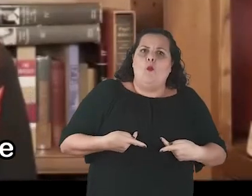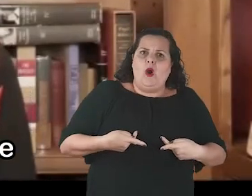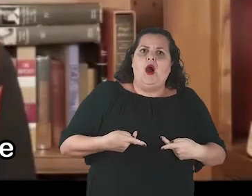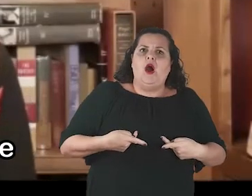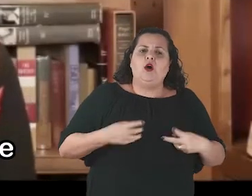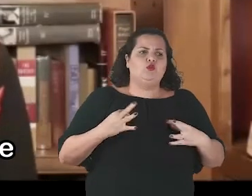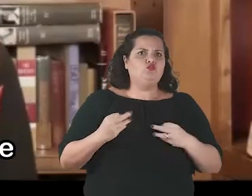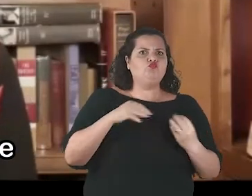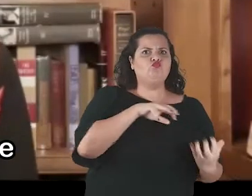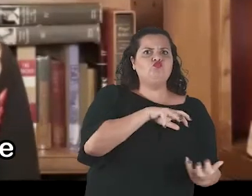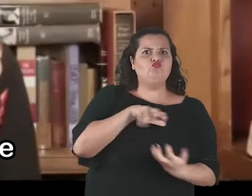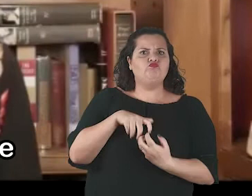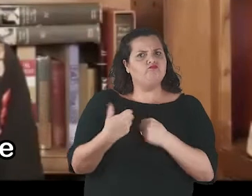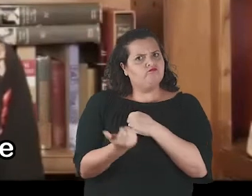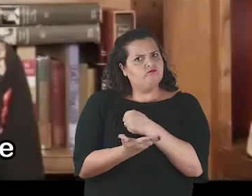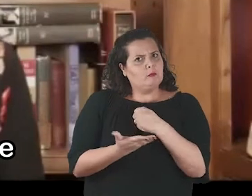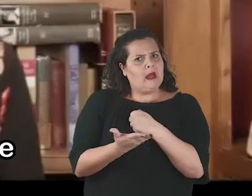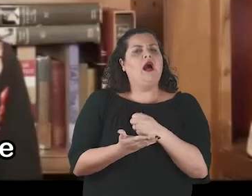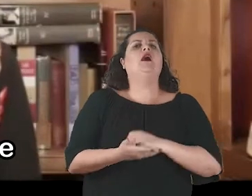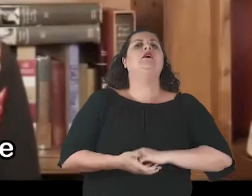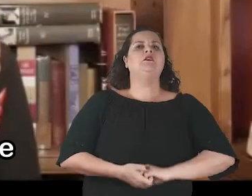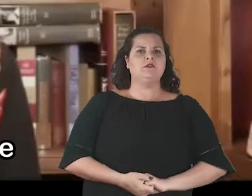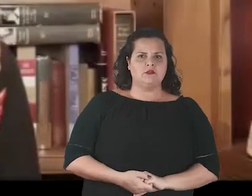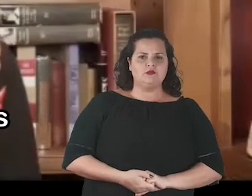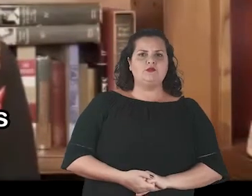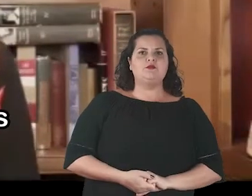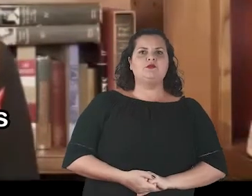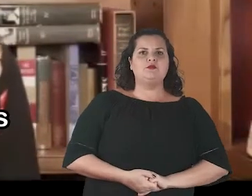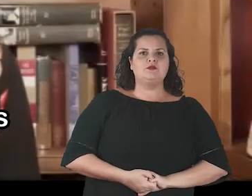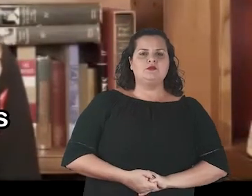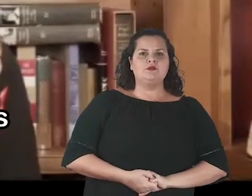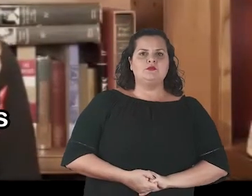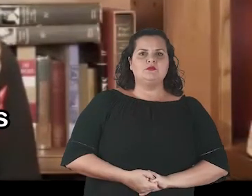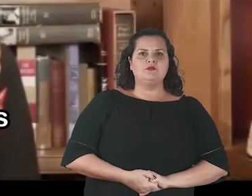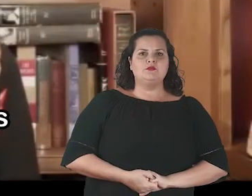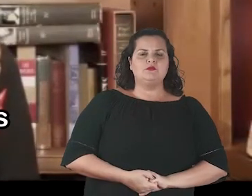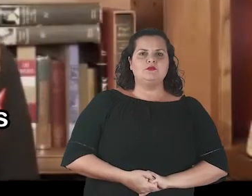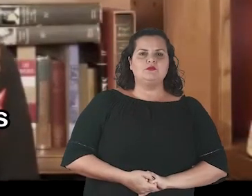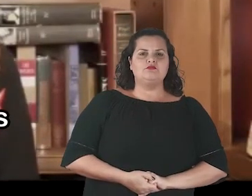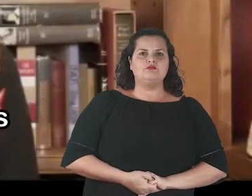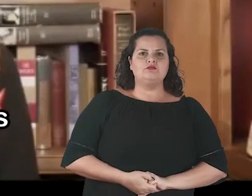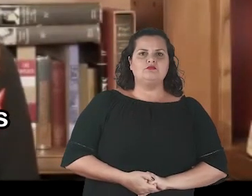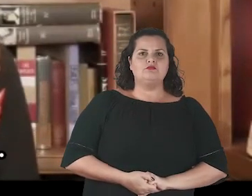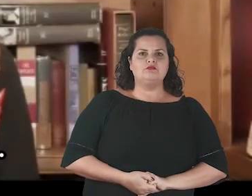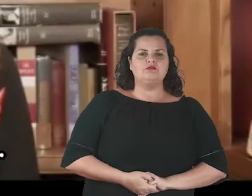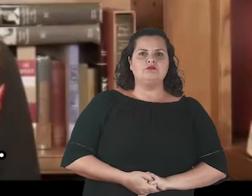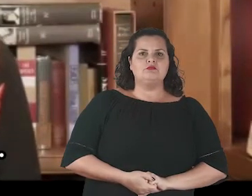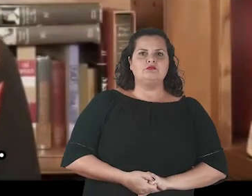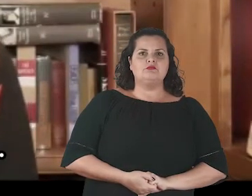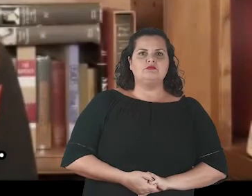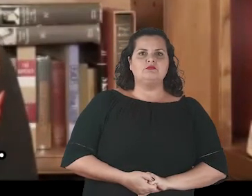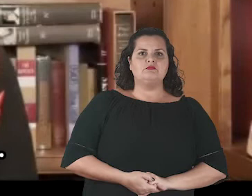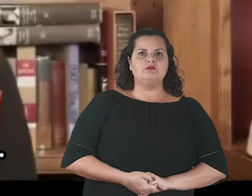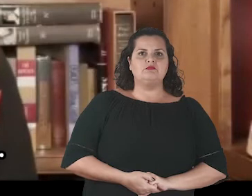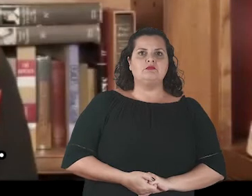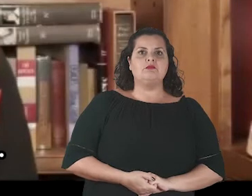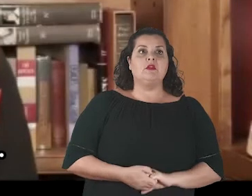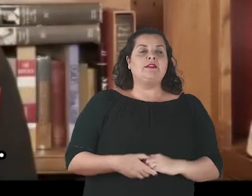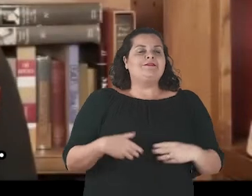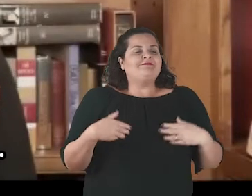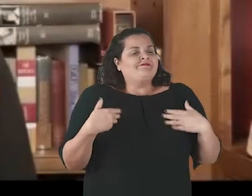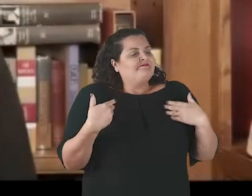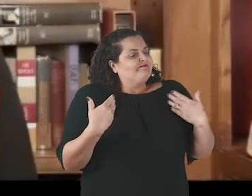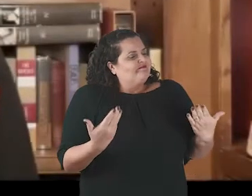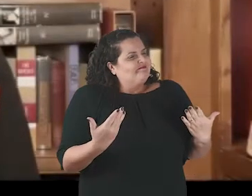Which can only be and always be global fundamental human rights. So thank you for having me.